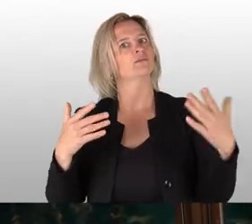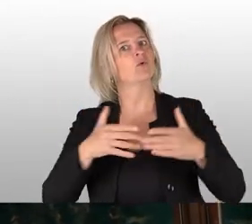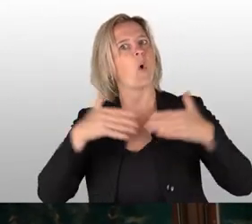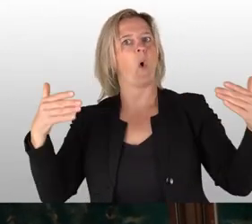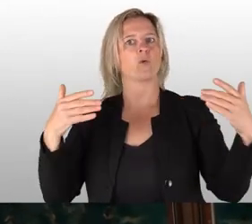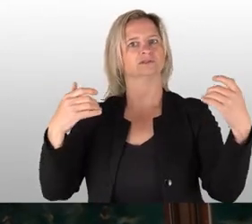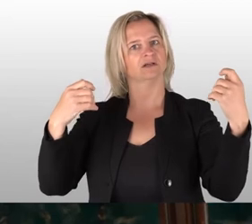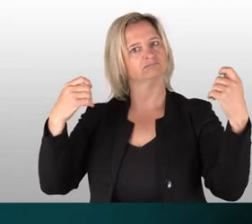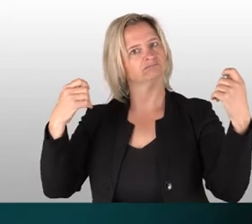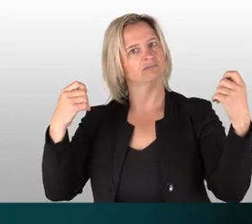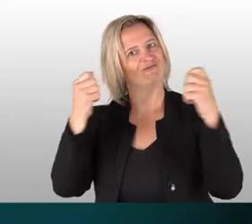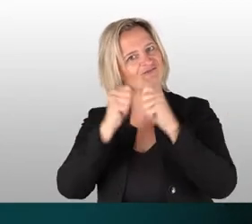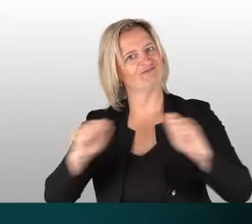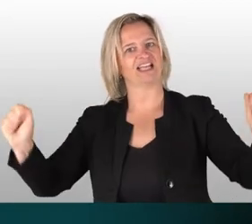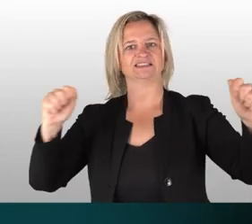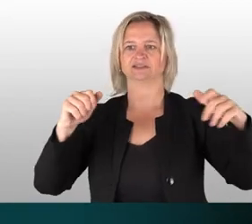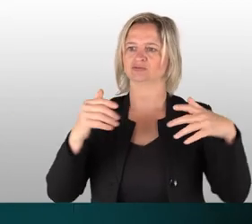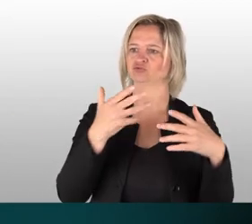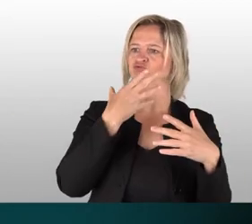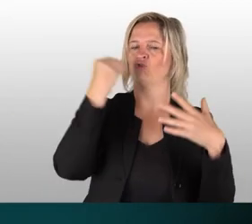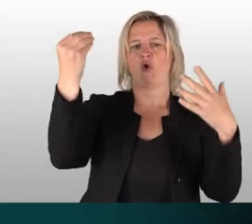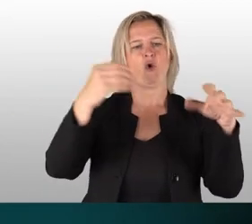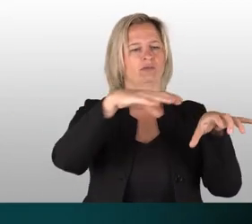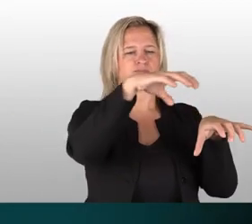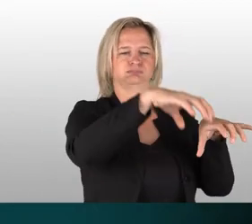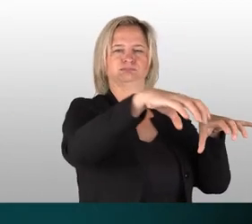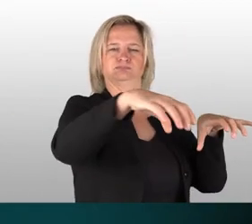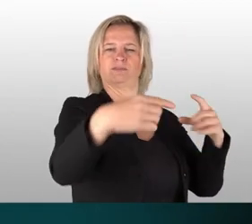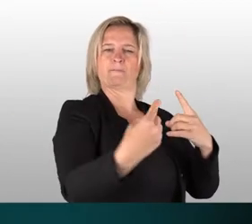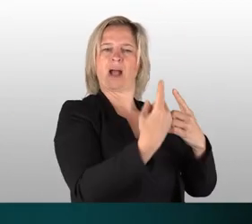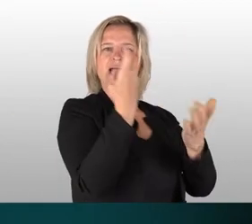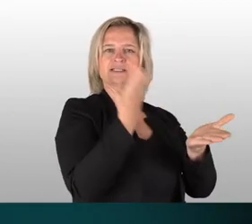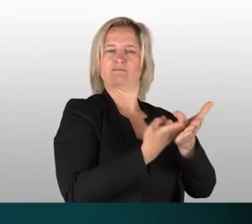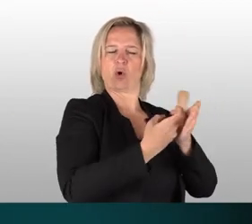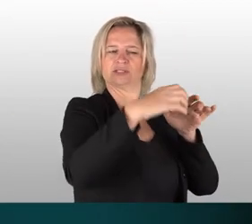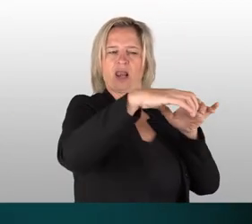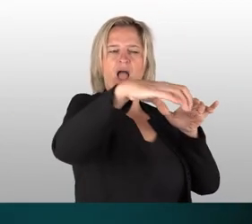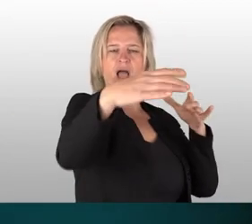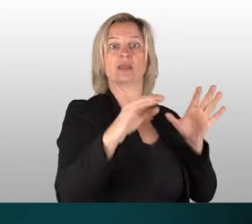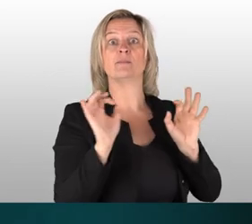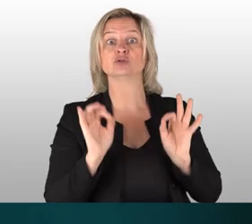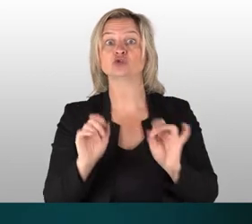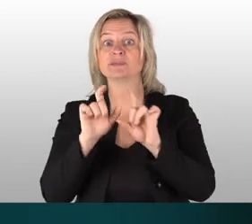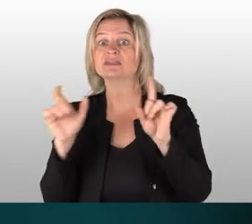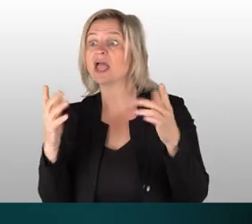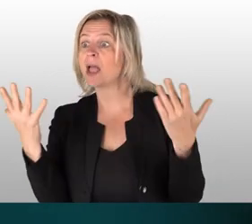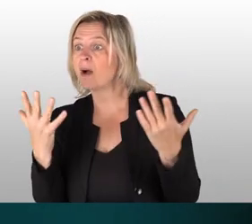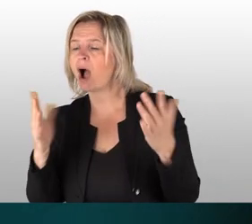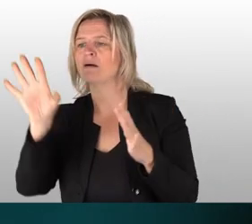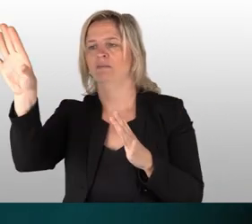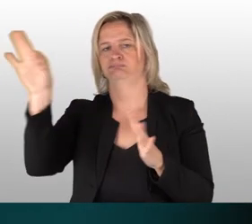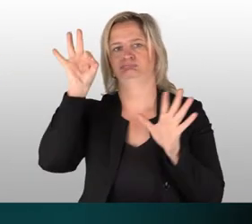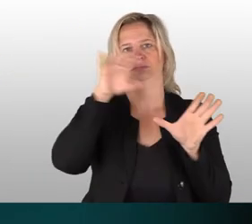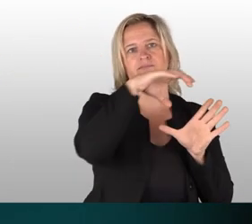Aspekt. Bei großen Festivitäten hat man die Tafeln prächtig geschmückt mit Meisner Porzellan. Immer passend zu einem bestimmten Thema.